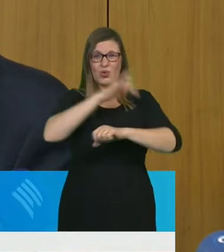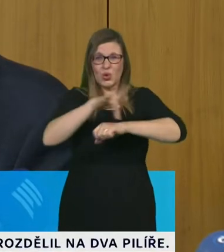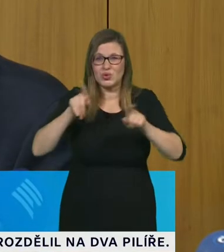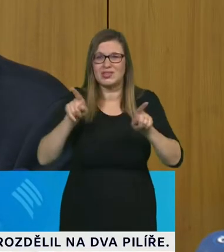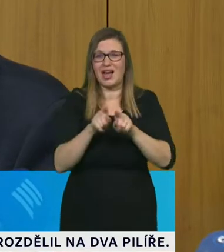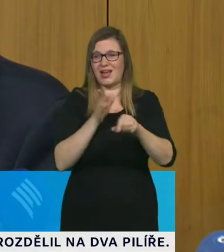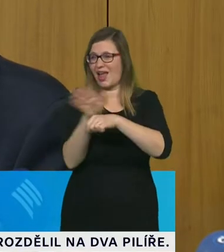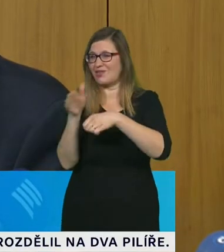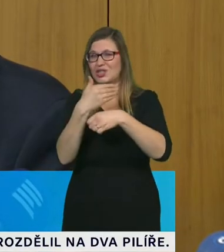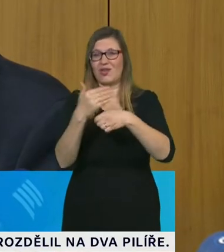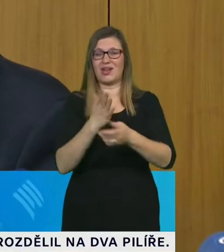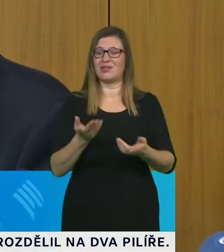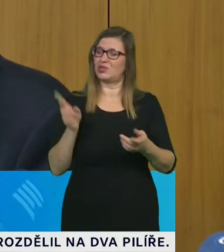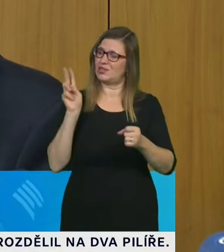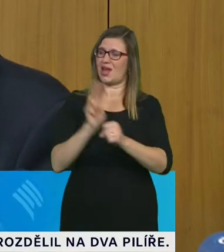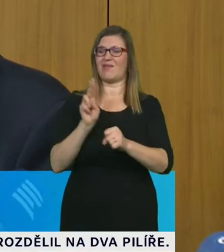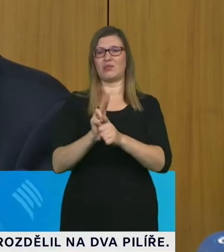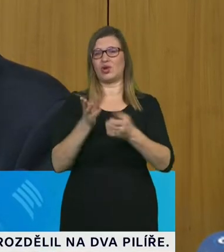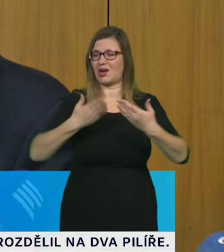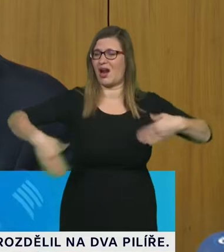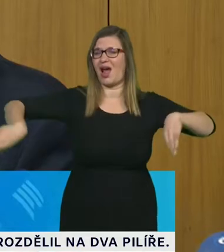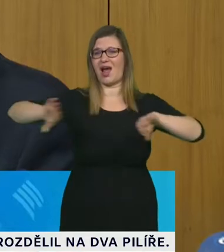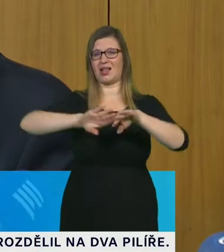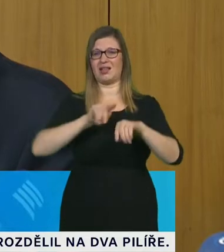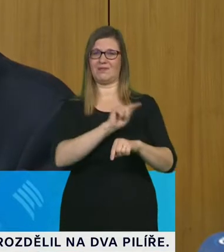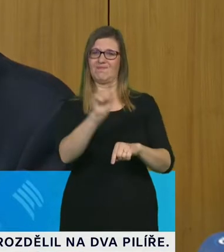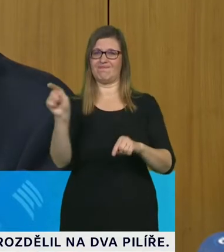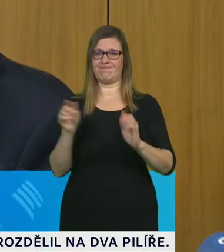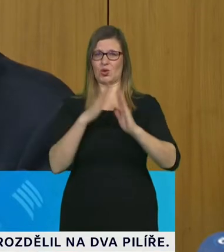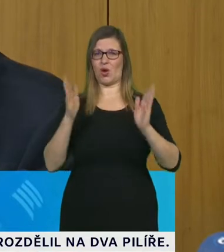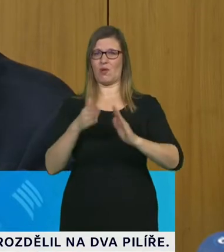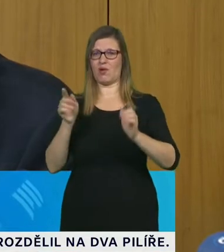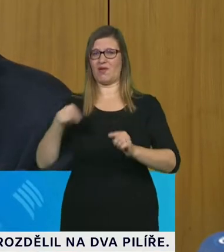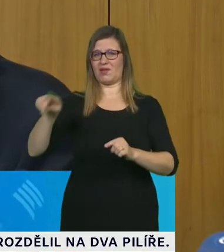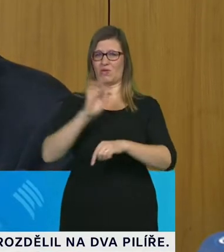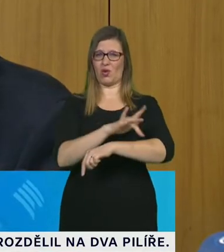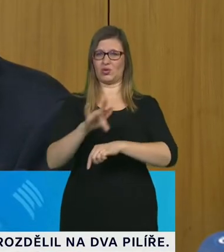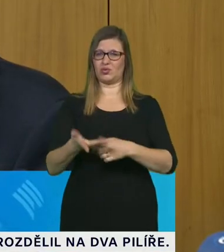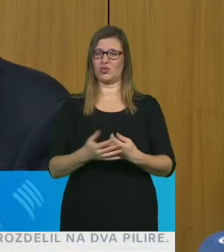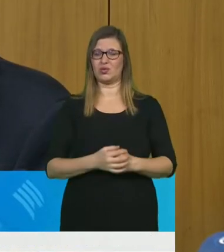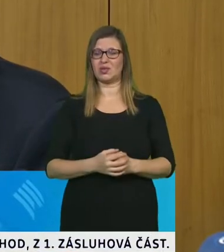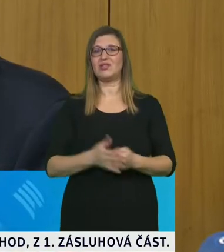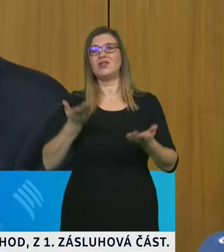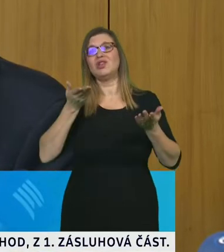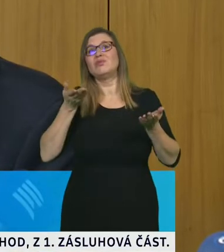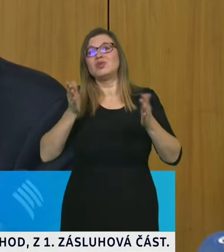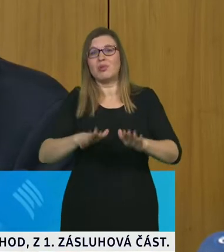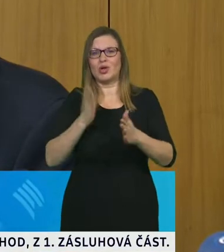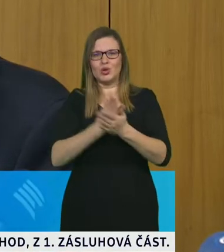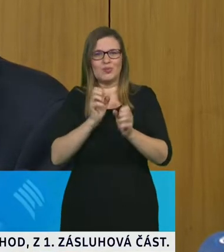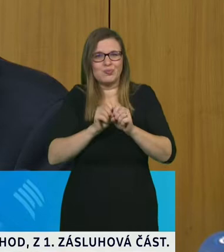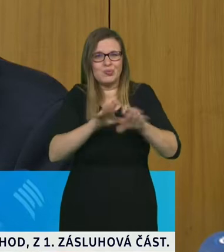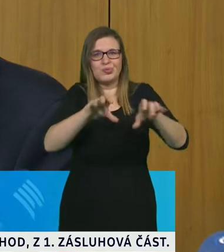znovu do těchto domovů nákaza nedostala, protože to by znamenalo něco, co by se jednoznačně projevilo úplně